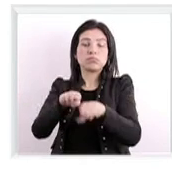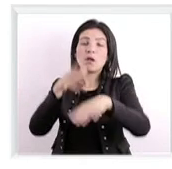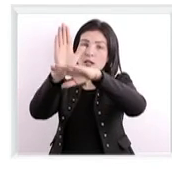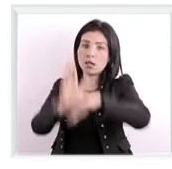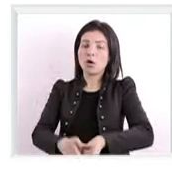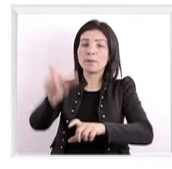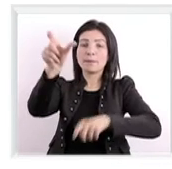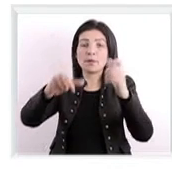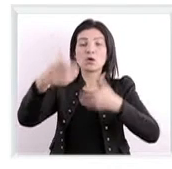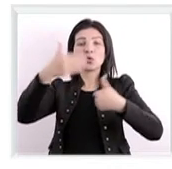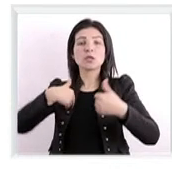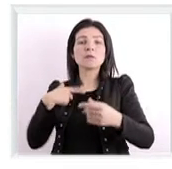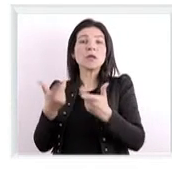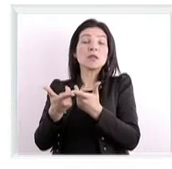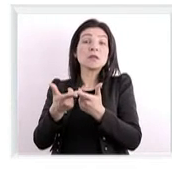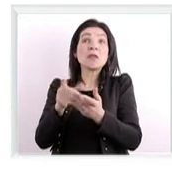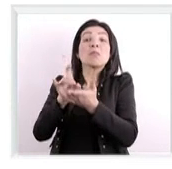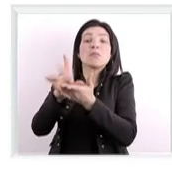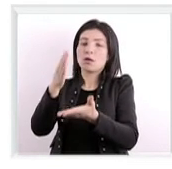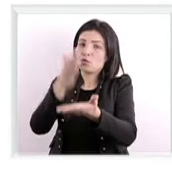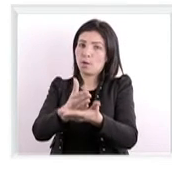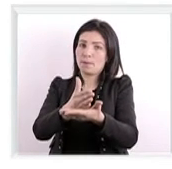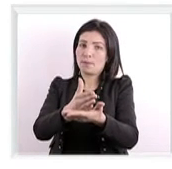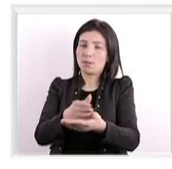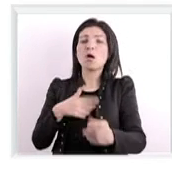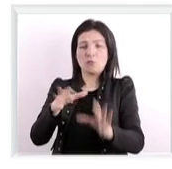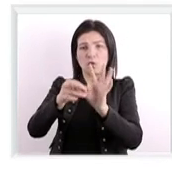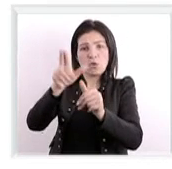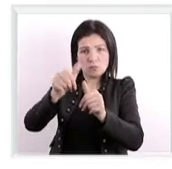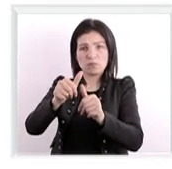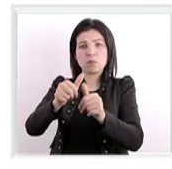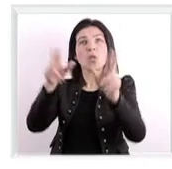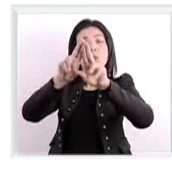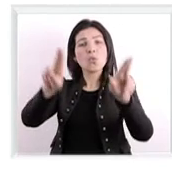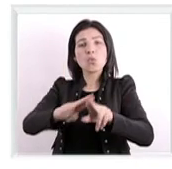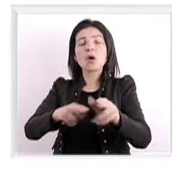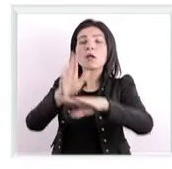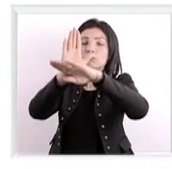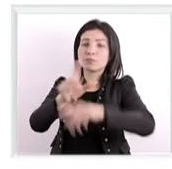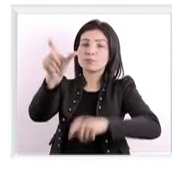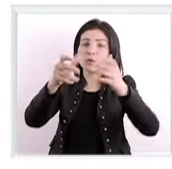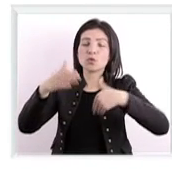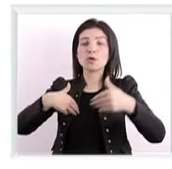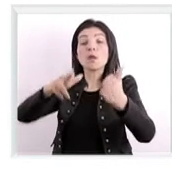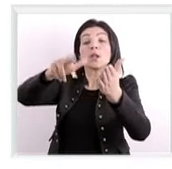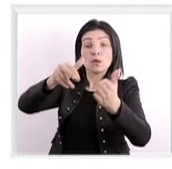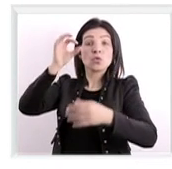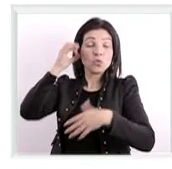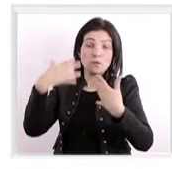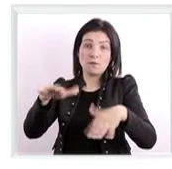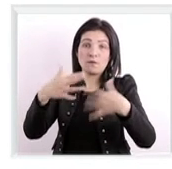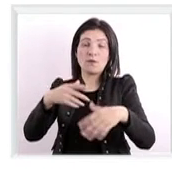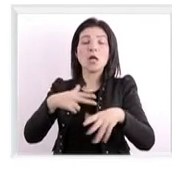الأشخاص ذوي الإعاقة من كل تمييز وزيد في الاتفاقية الدولية الأشخاص ذوي الإعاقة اللي وقعت عليها